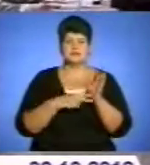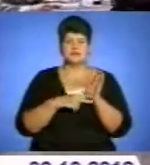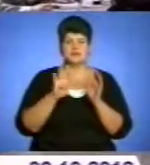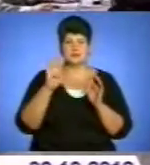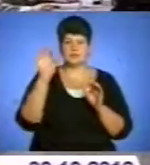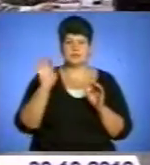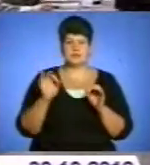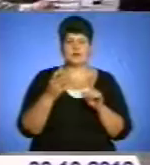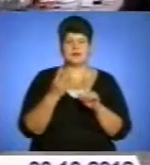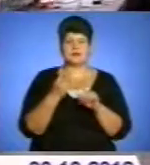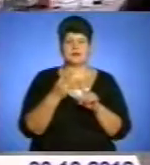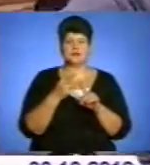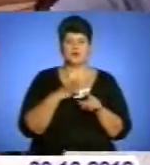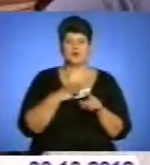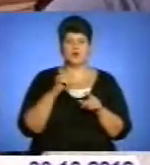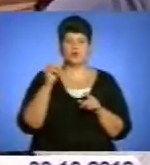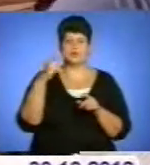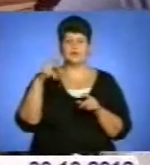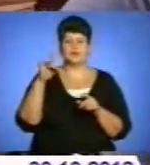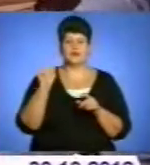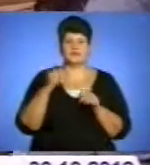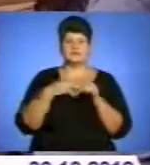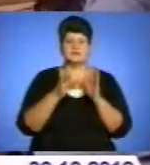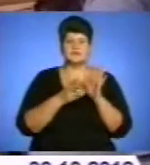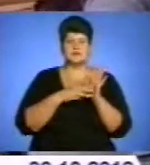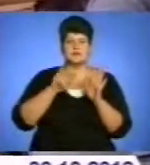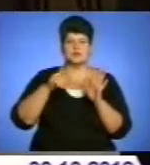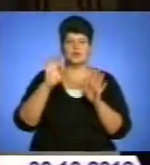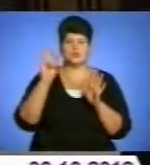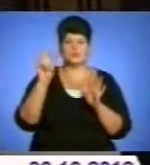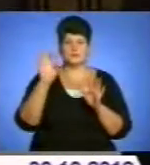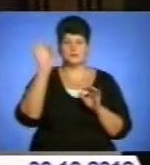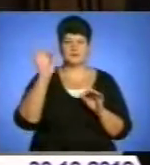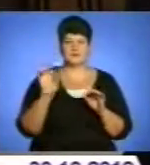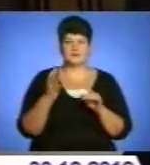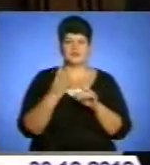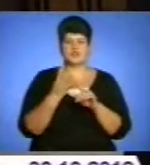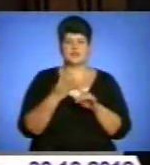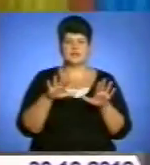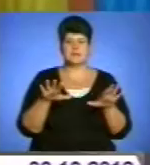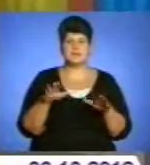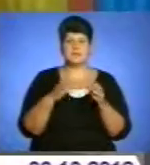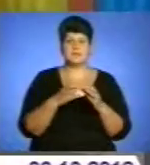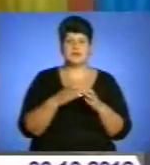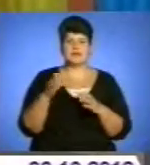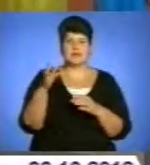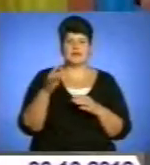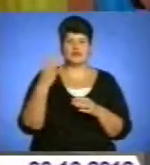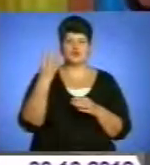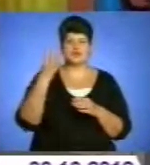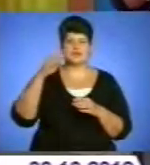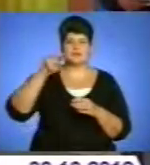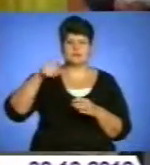третєю стала партія «Удар» 18,03%. На четвертому місці партія регіонів, яка набрала 4